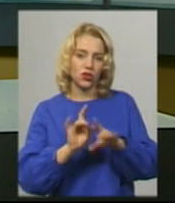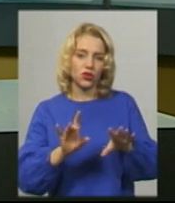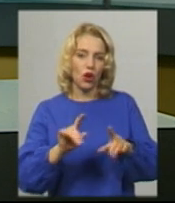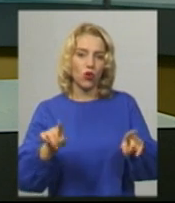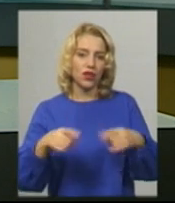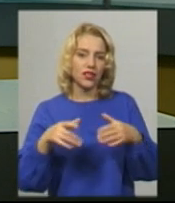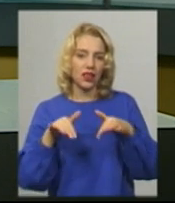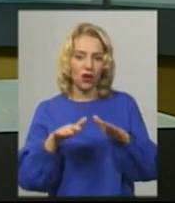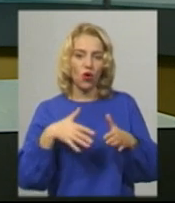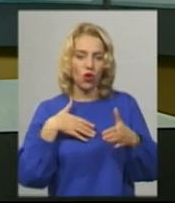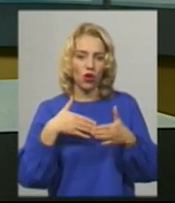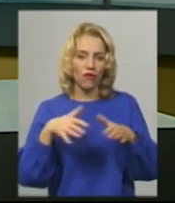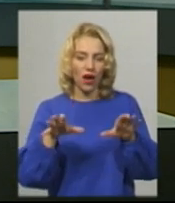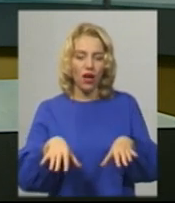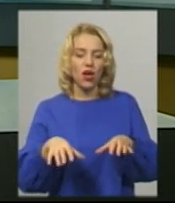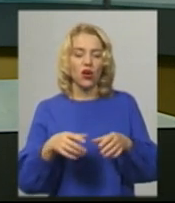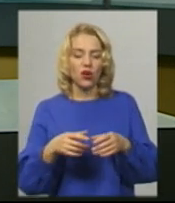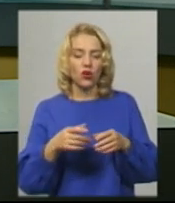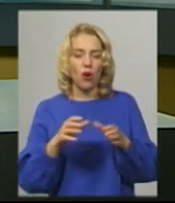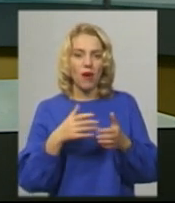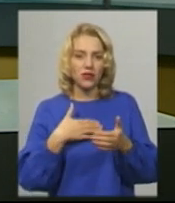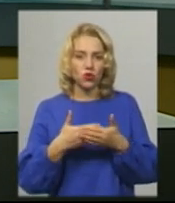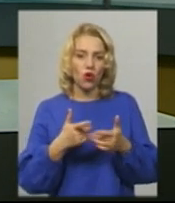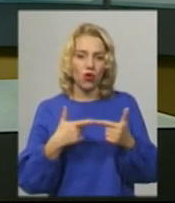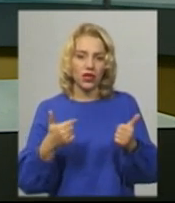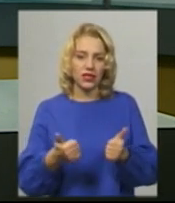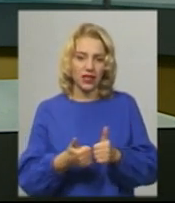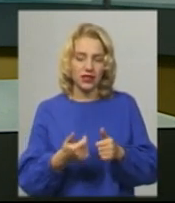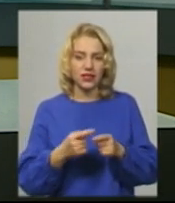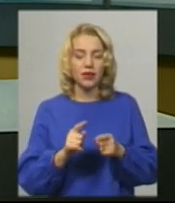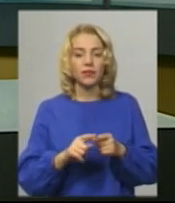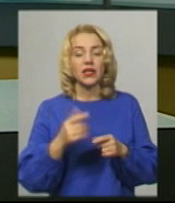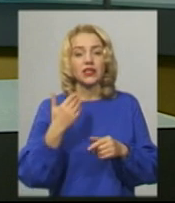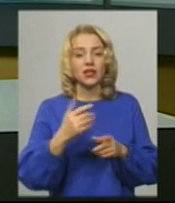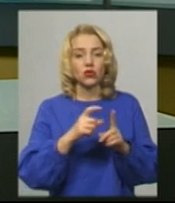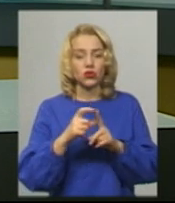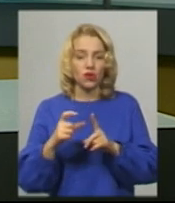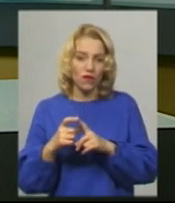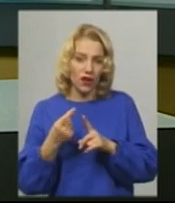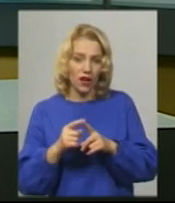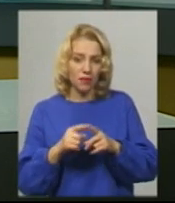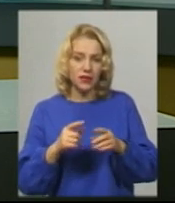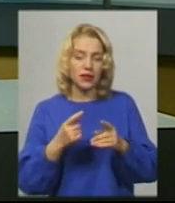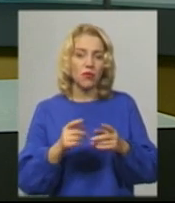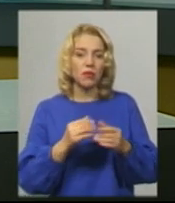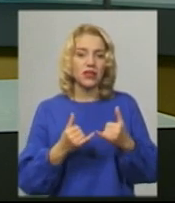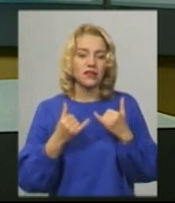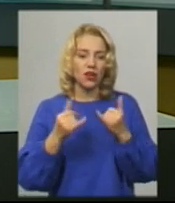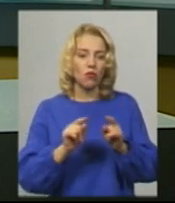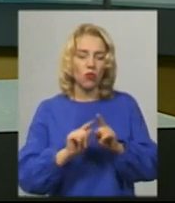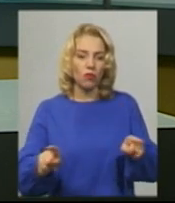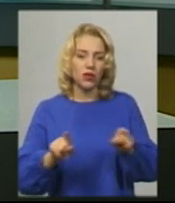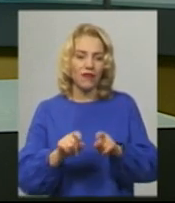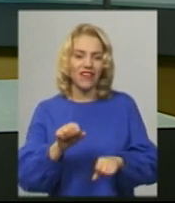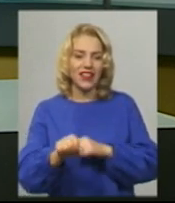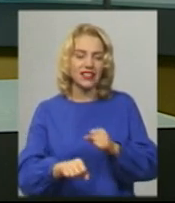голова громадської організації «Критична маса» Віталій Поліщук. За його словами, велопробіг присвячений популяризації велосипедних